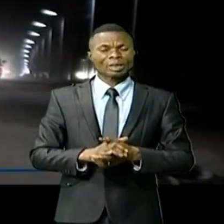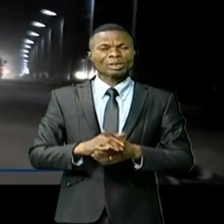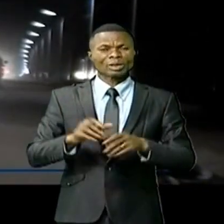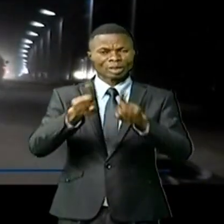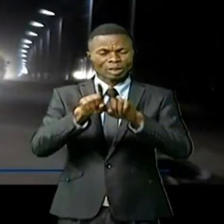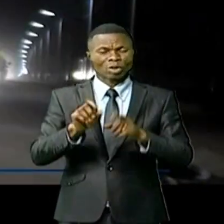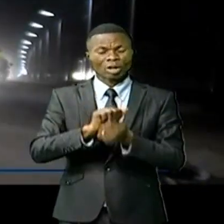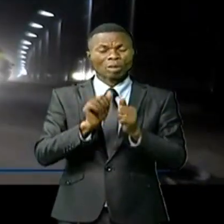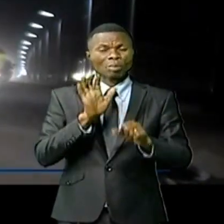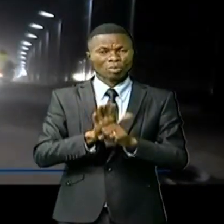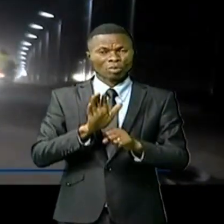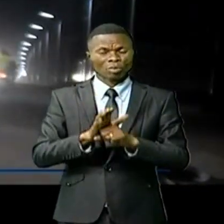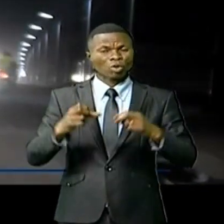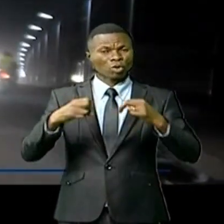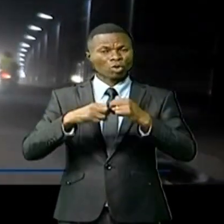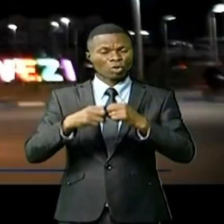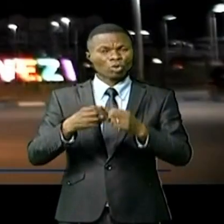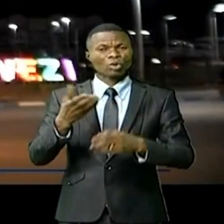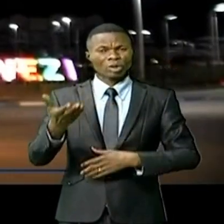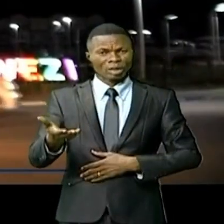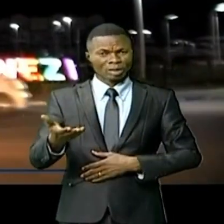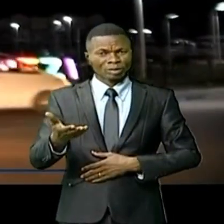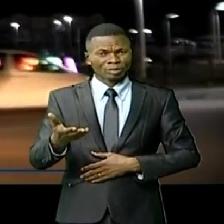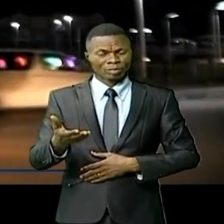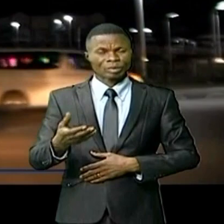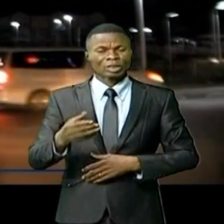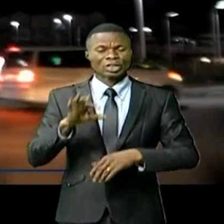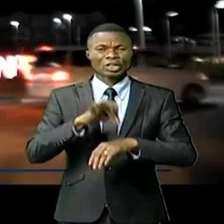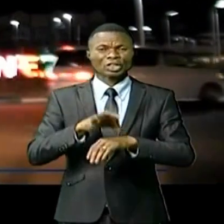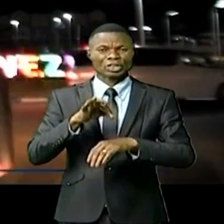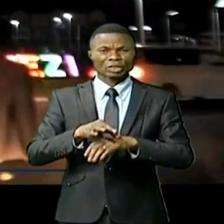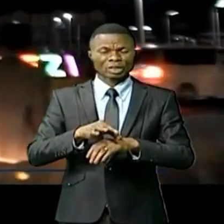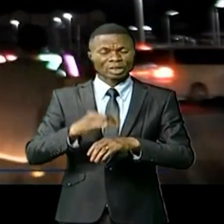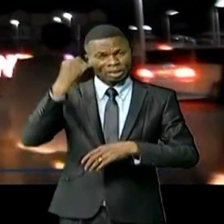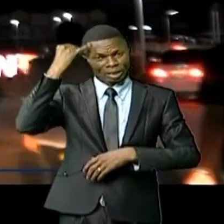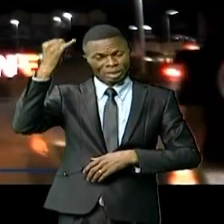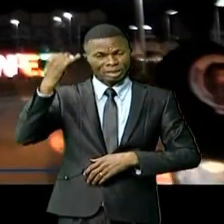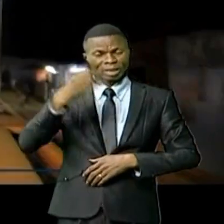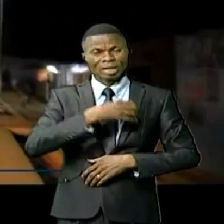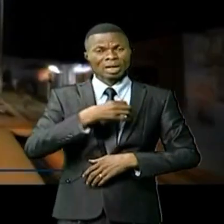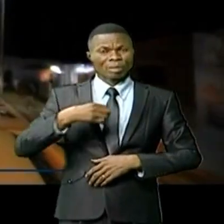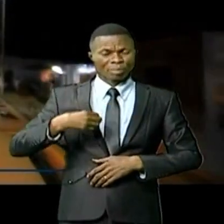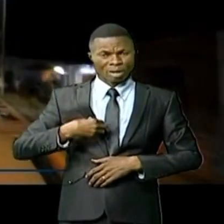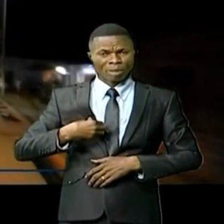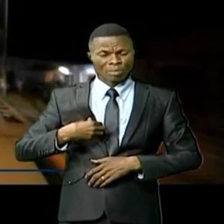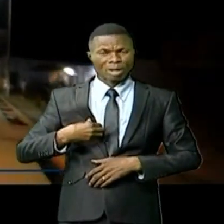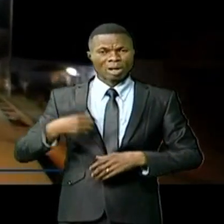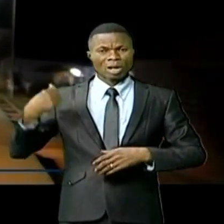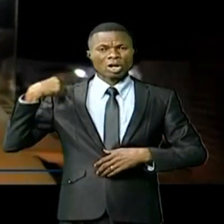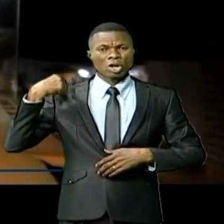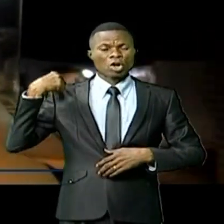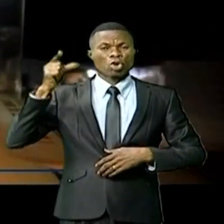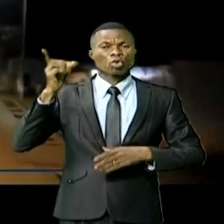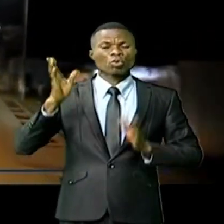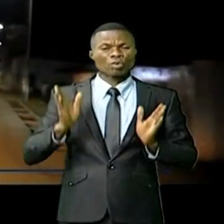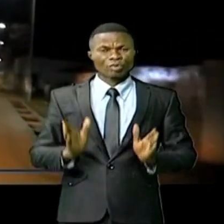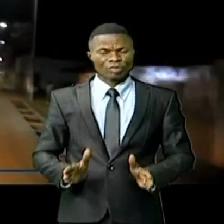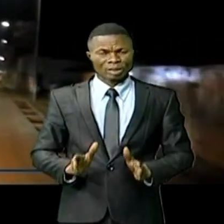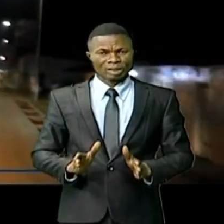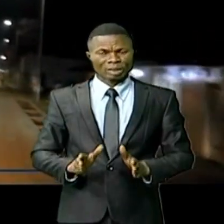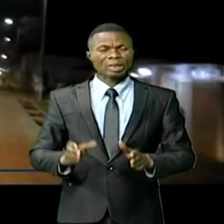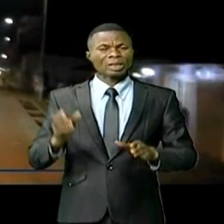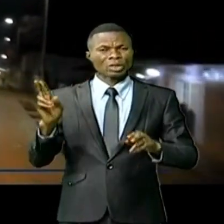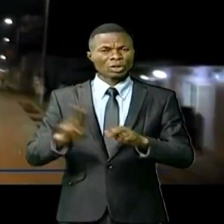'épiné problème de dessert en électricité. C'est grâce à l'initiative de la gouverneure de la province de Lualaba, Fifi Masuka, et son